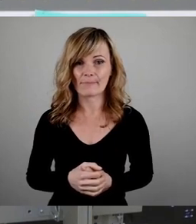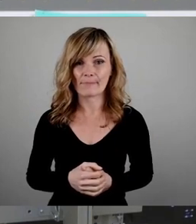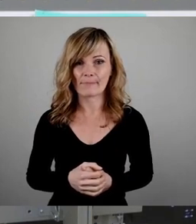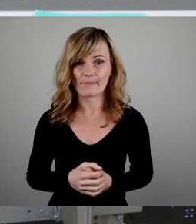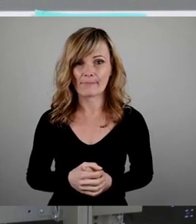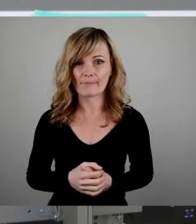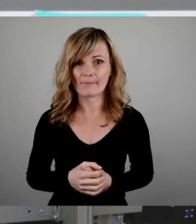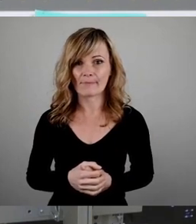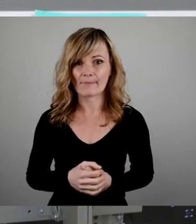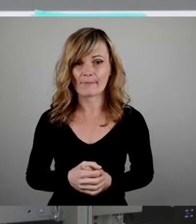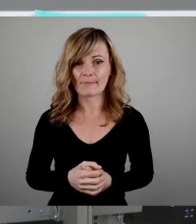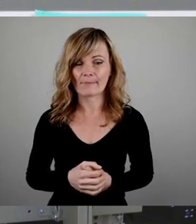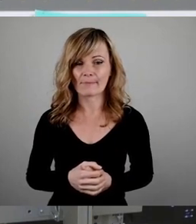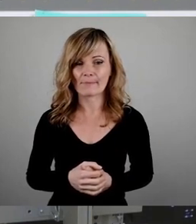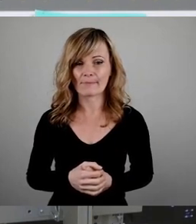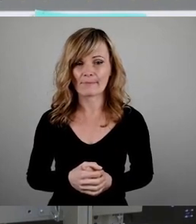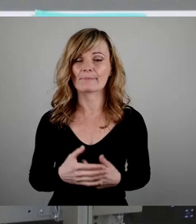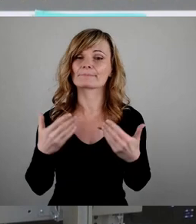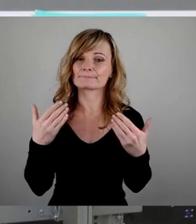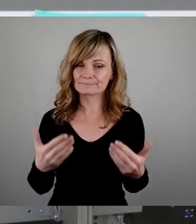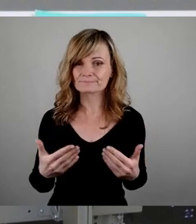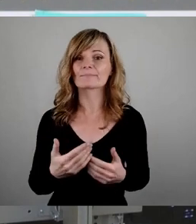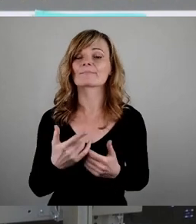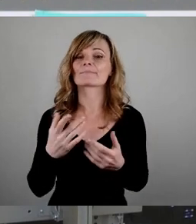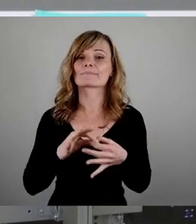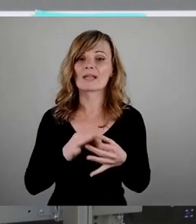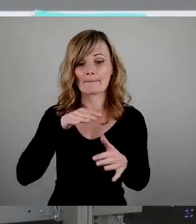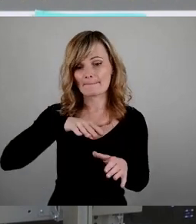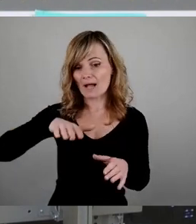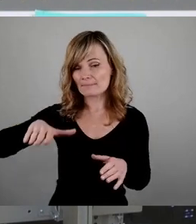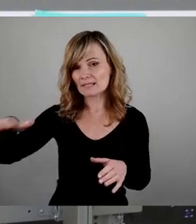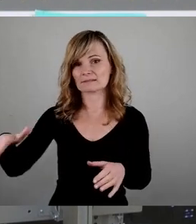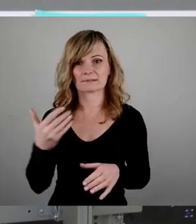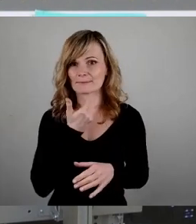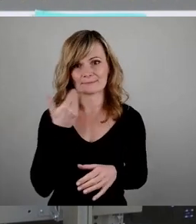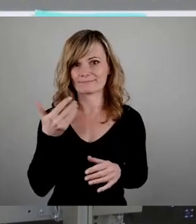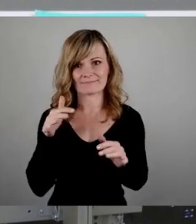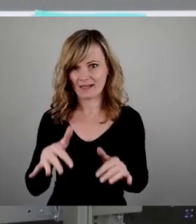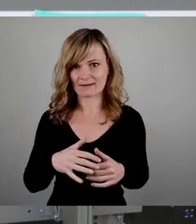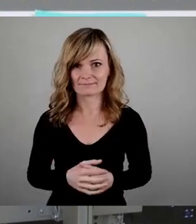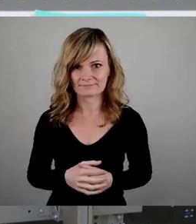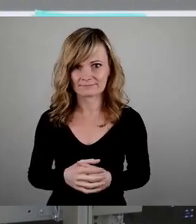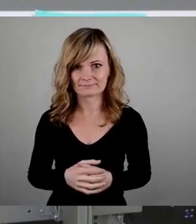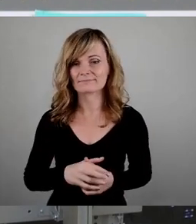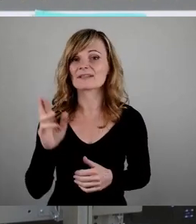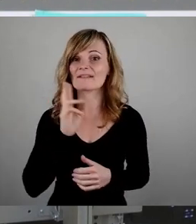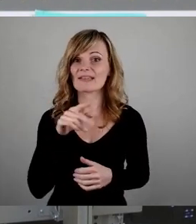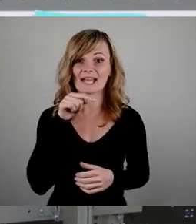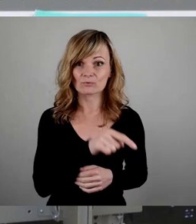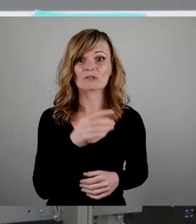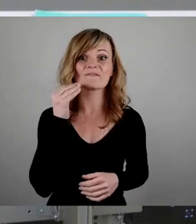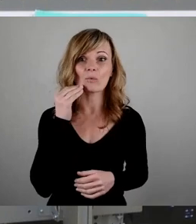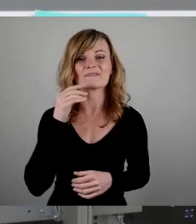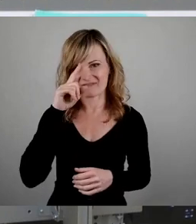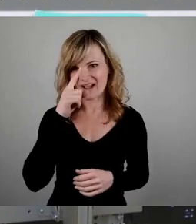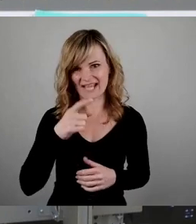Die ÖPNV-Anbindung ist einfach nicht gegeben und die notwendigen Parkplätze vor Ort sind auch nicht da. Das wissen diejenigen, die vor Ort wohnen und